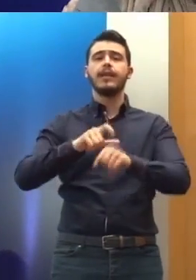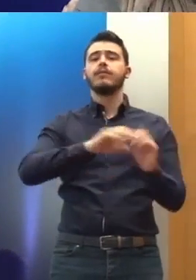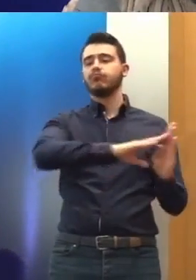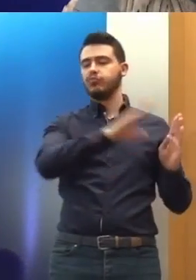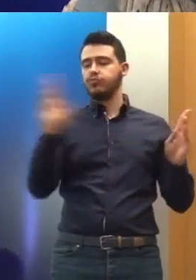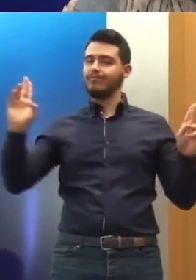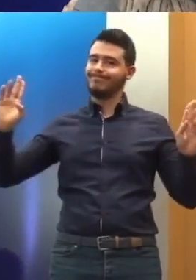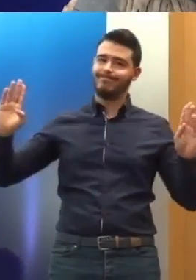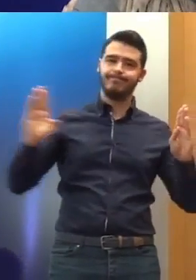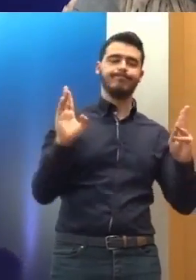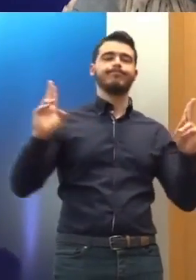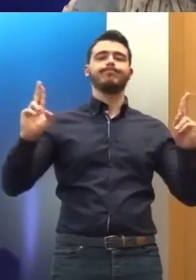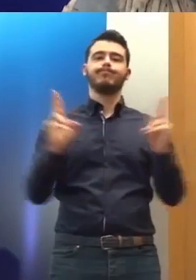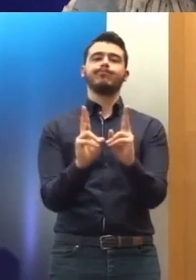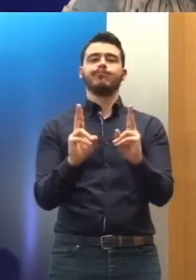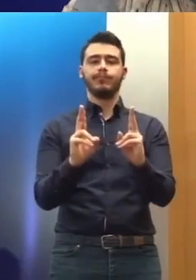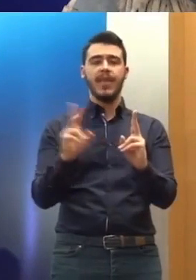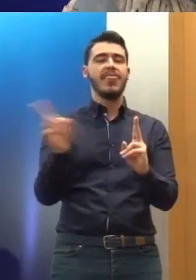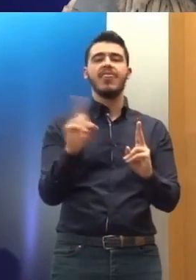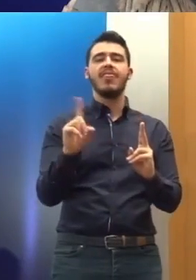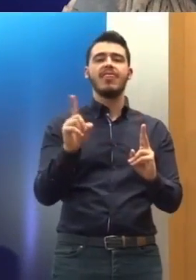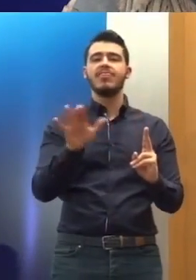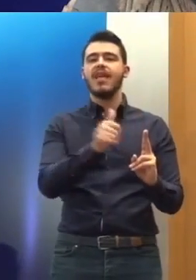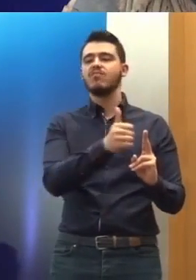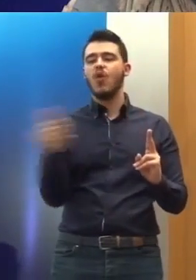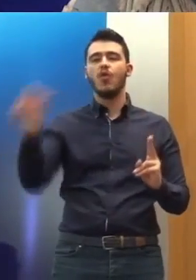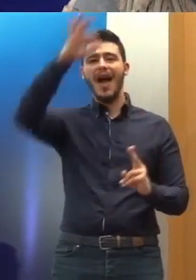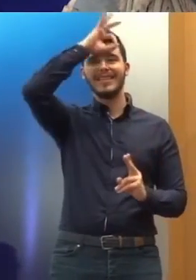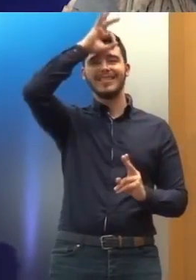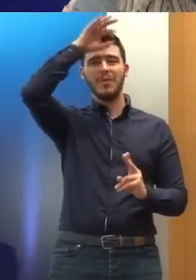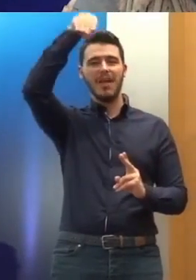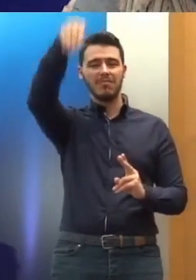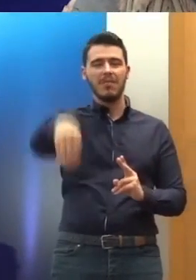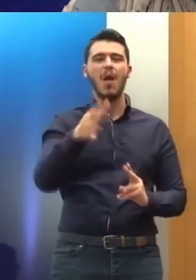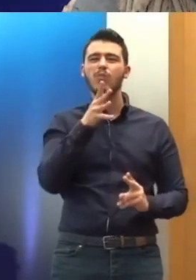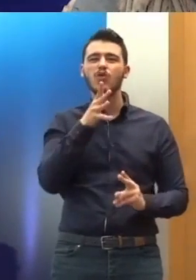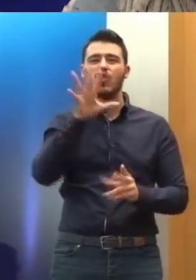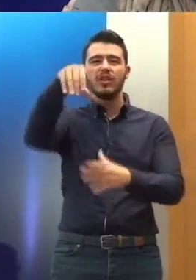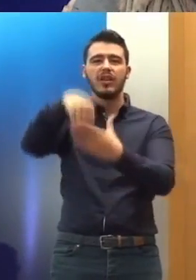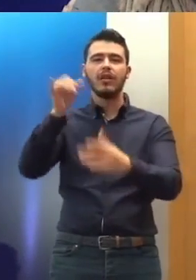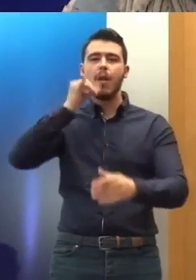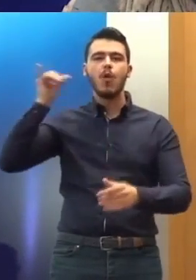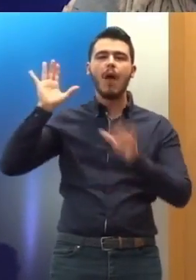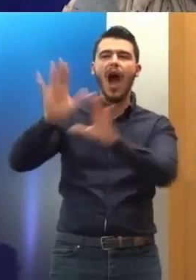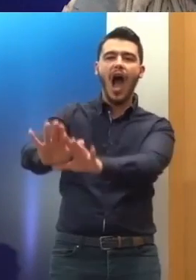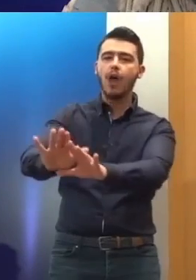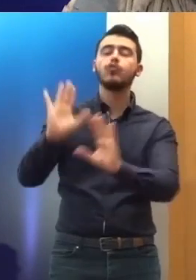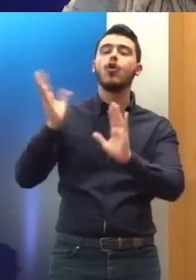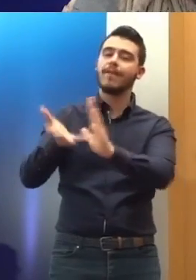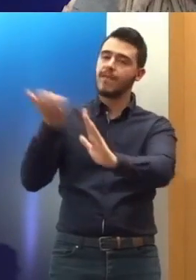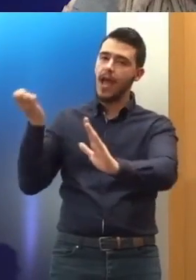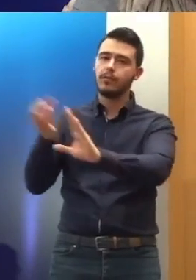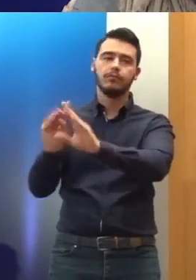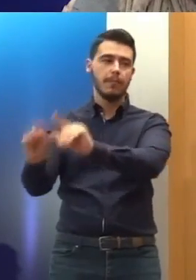αυτό έχει αλλάξει λοιπόν Δεν κρατούνται πλέον στα αστυνομικά τμήματα όπως ήταν το μεγάλο παράπονο της Επιτροπής Δεν είμαι μέλος πια της